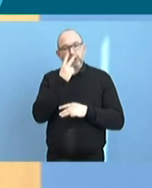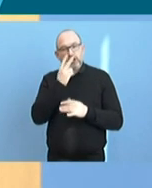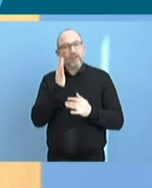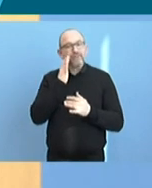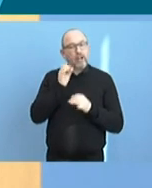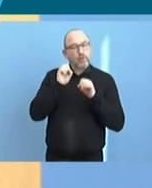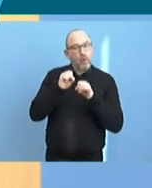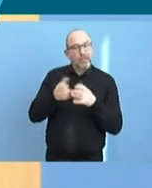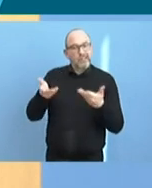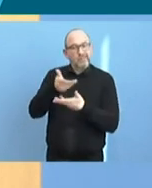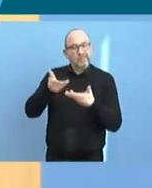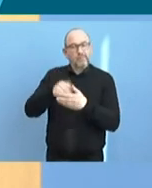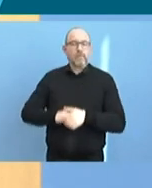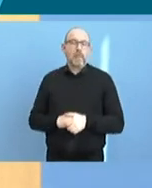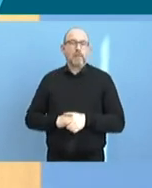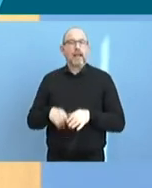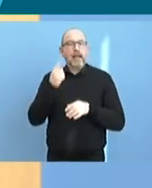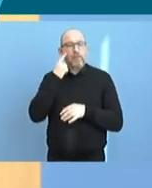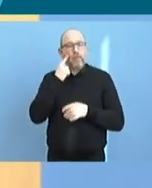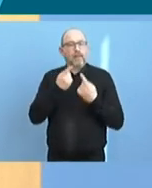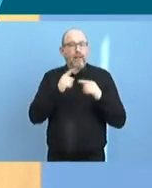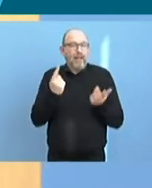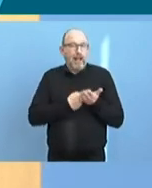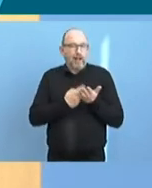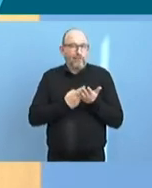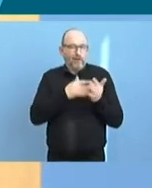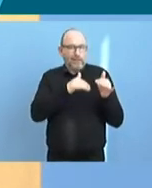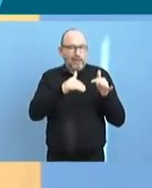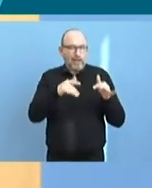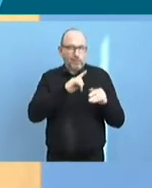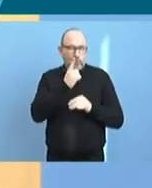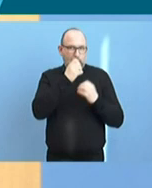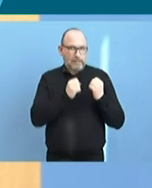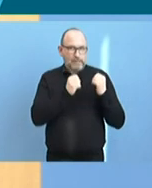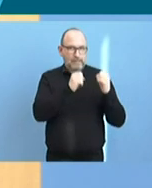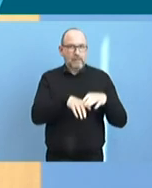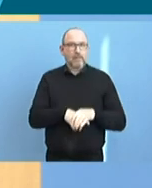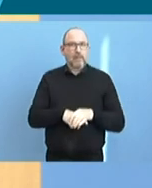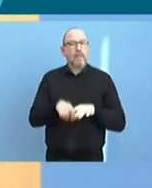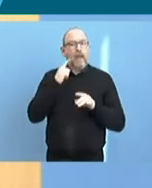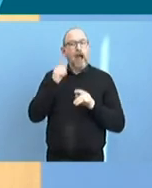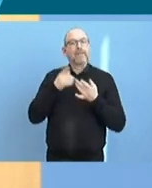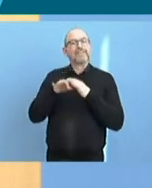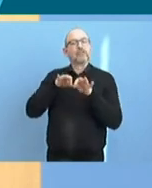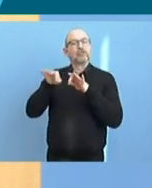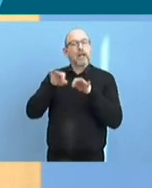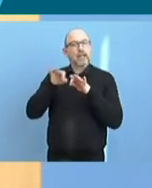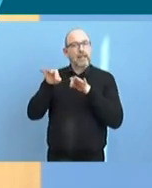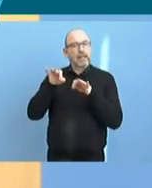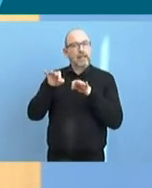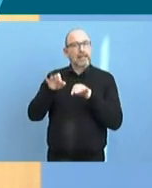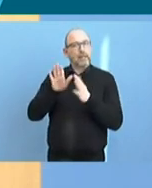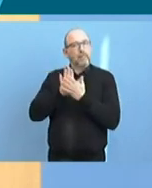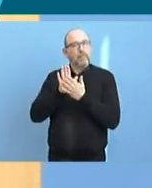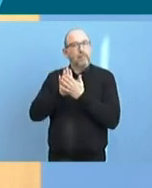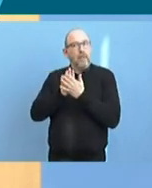machen können. Im Moment haben wir natürlich aber auch so ein paar andere Herausforderungen, die zu bewältigen sind. Aber wir verlieren die Wasserstoffstrategie definitiv nicht aus den Augen.